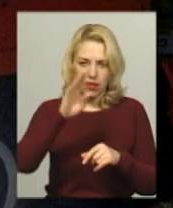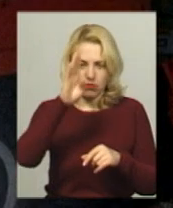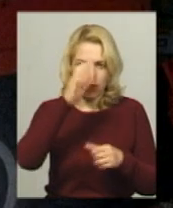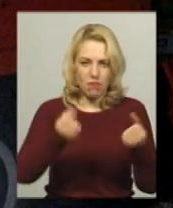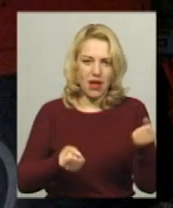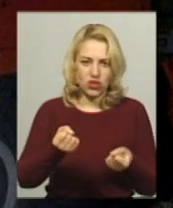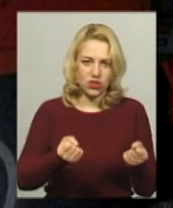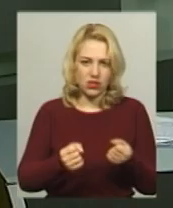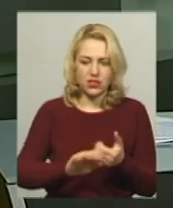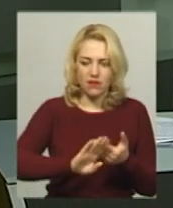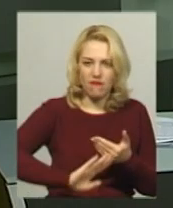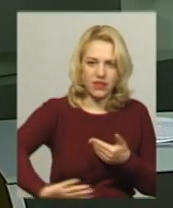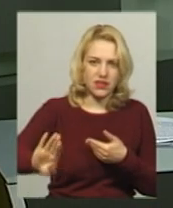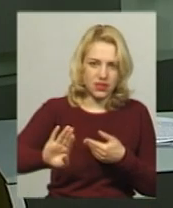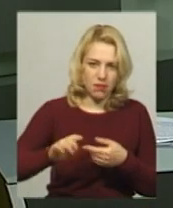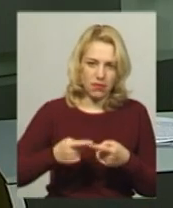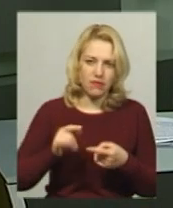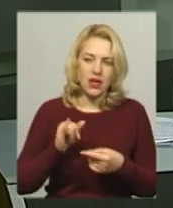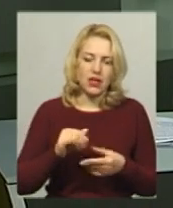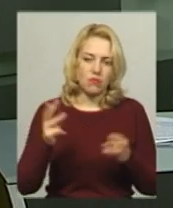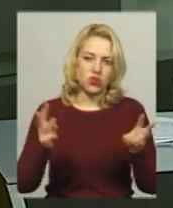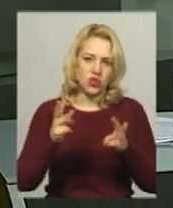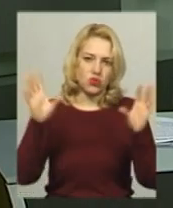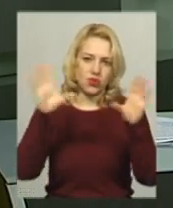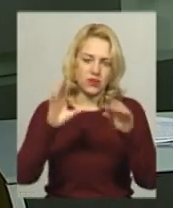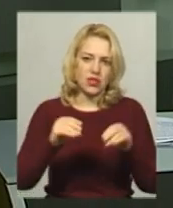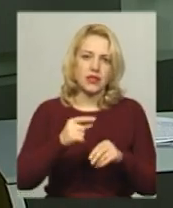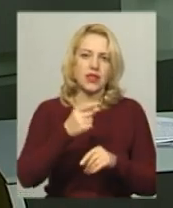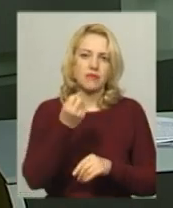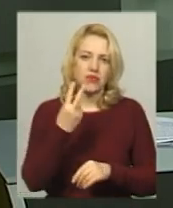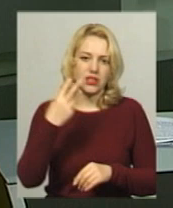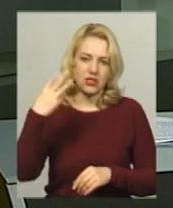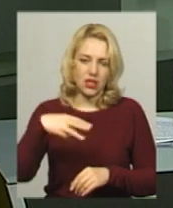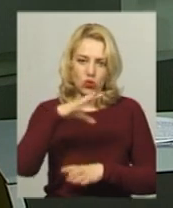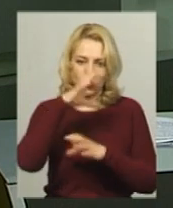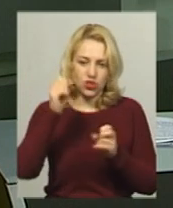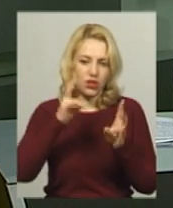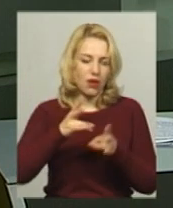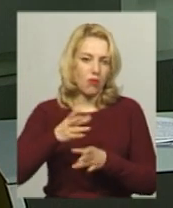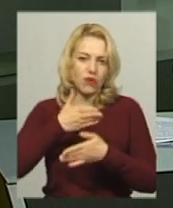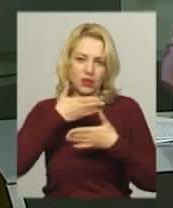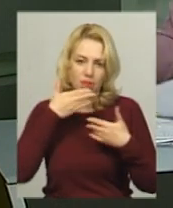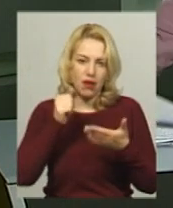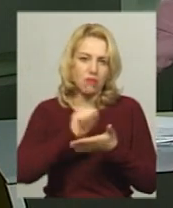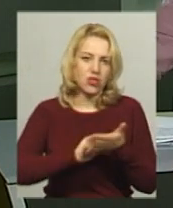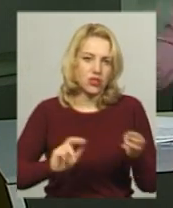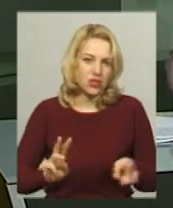який повідомив про займання. Пожежу ліквідували о пів на першу ночі. Травмованих не було. Причини займання встановлюються.